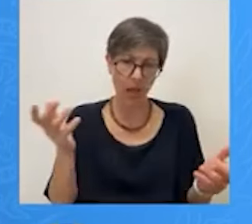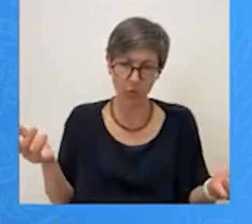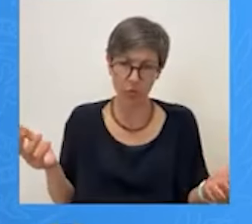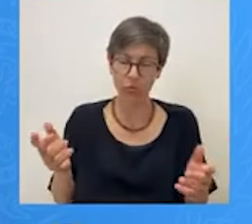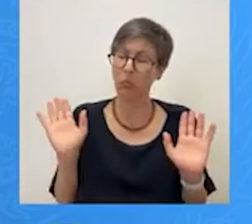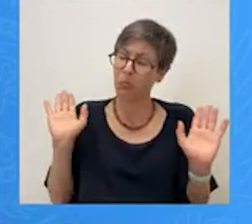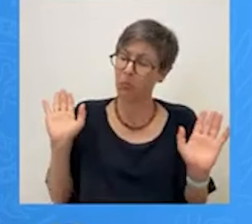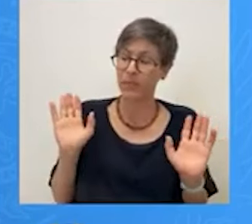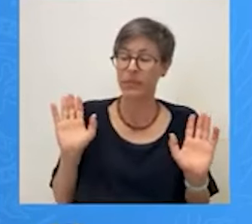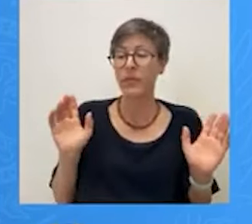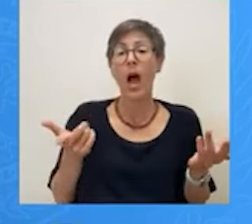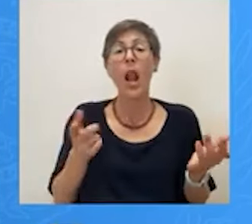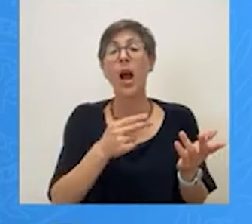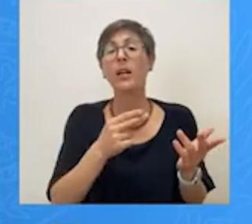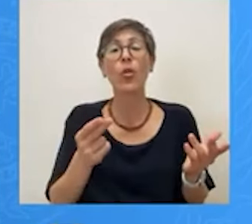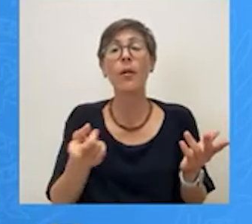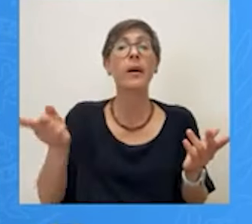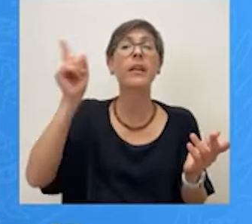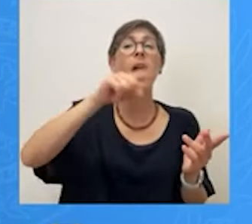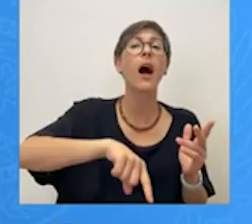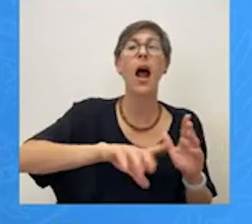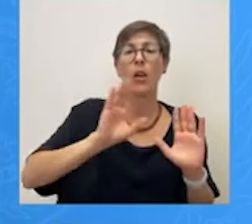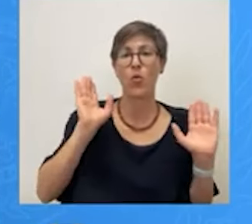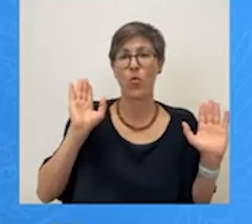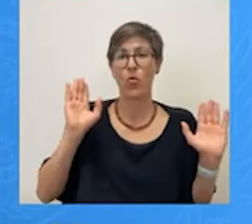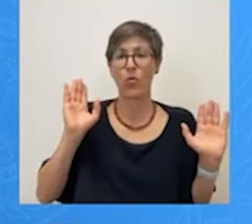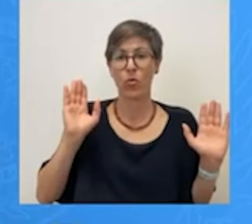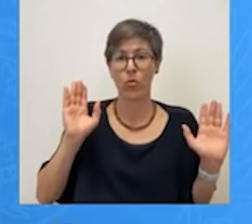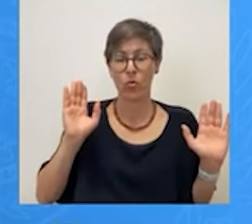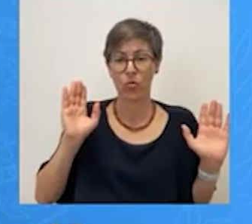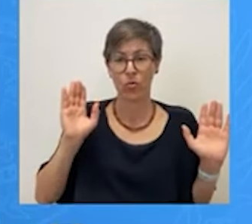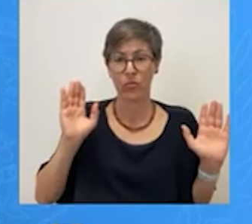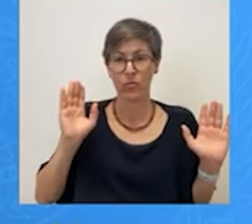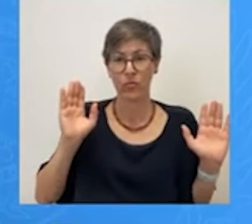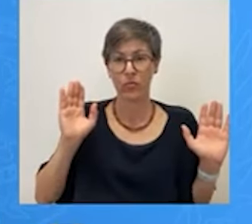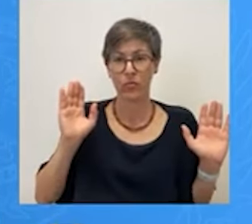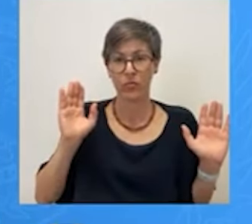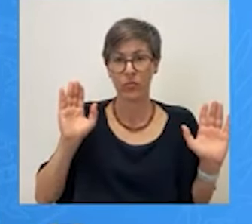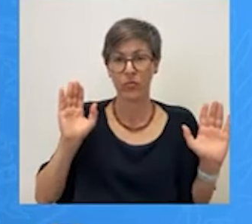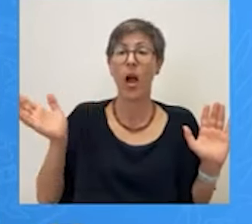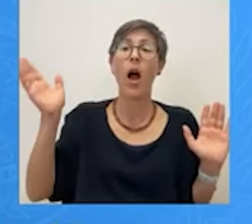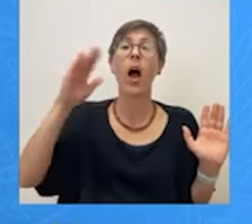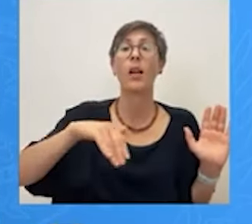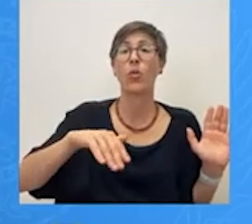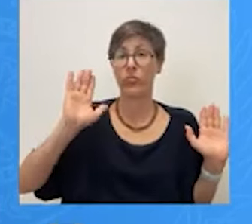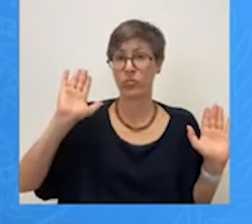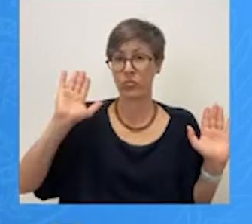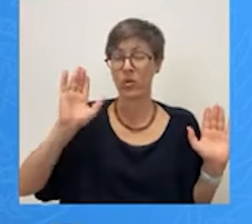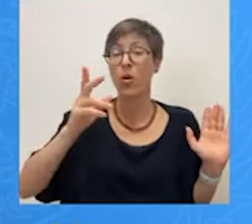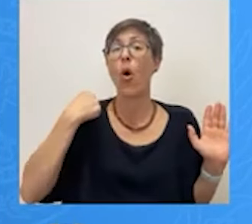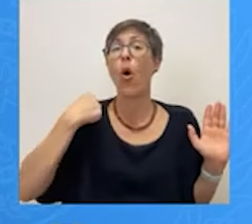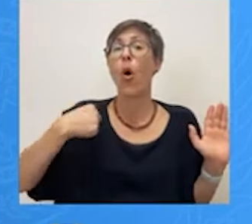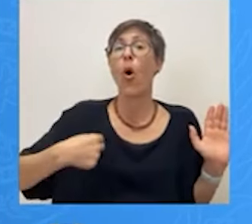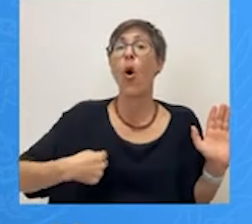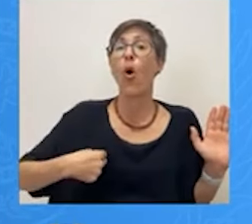το ζητούμενο είναι άλλο. Το ζητούμενο είναι άλλο. Ο Δήμος της Αθήνας θα έχει